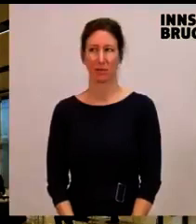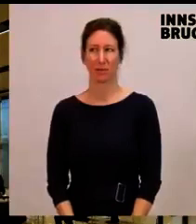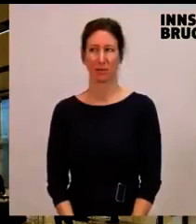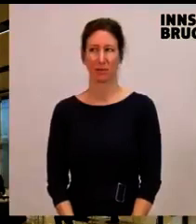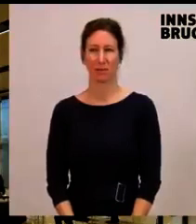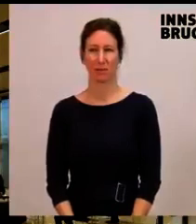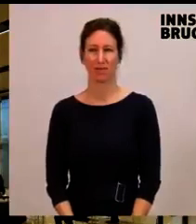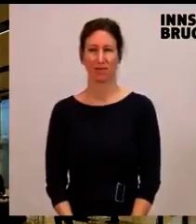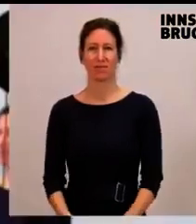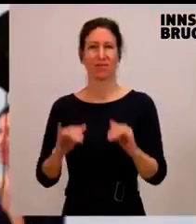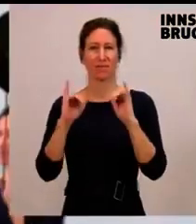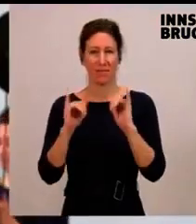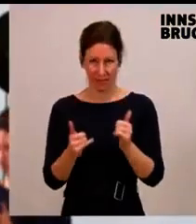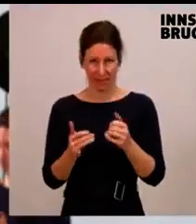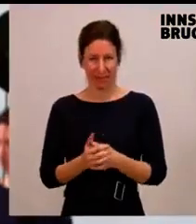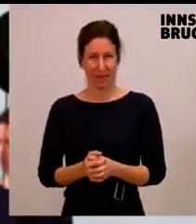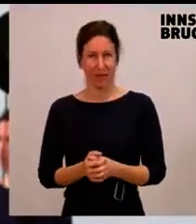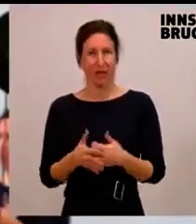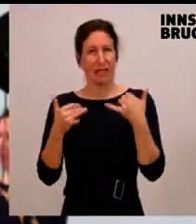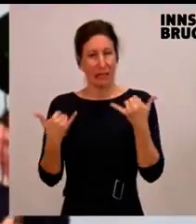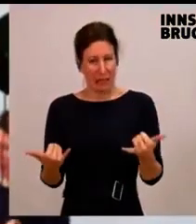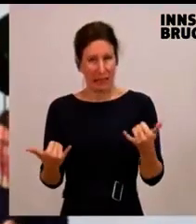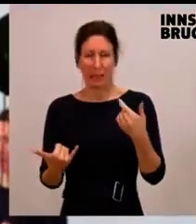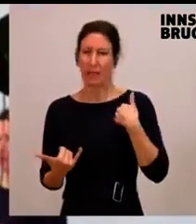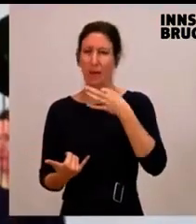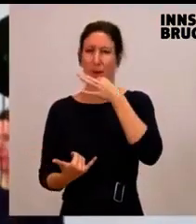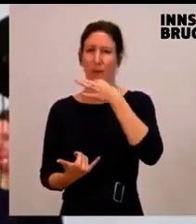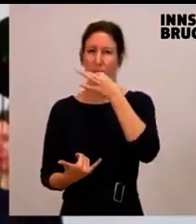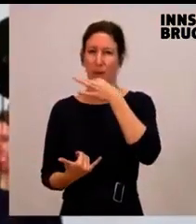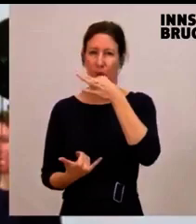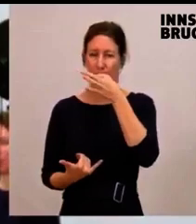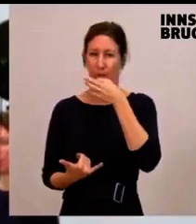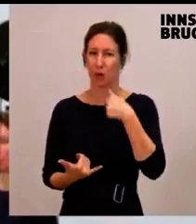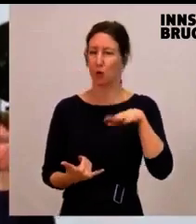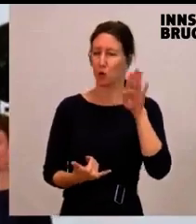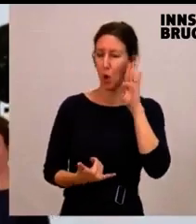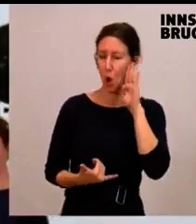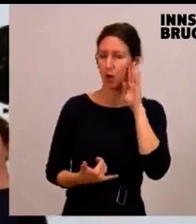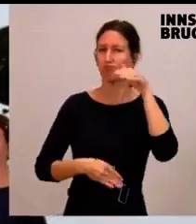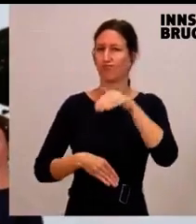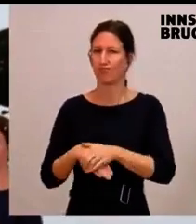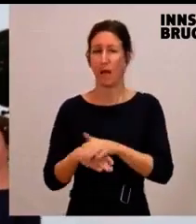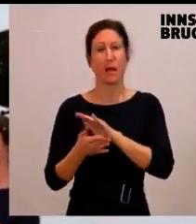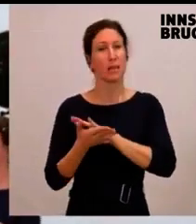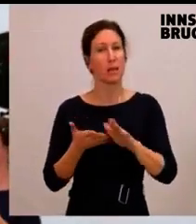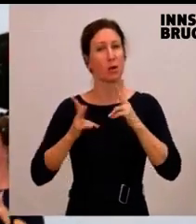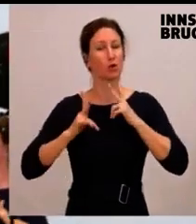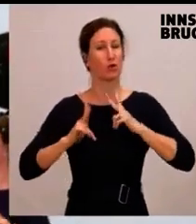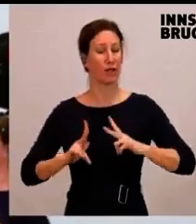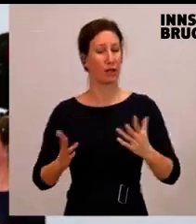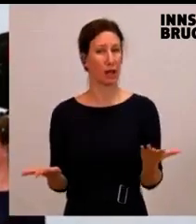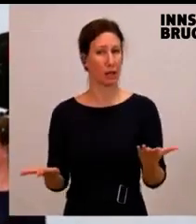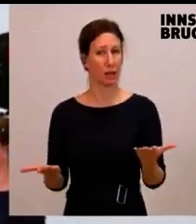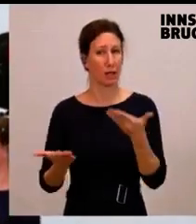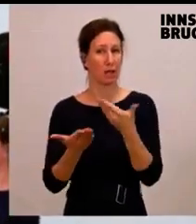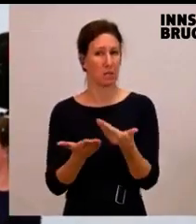Ja, wenn ich den Reden jetzt der Fraktionen zu hoch, dann ist keiner mit dieser Verkehrspolitik zufrieden. Als selbige im Grunde wurde die